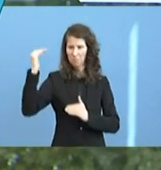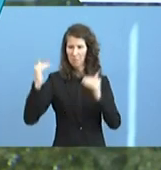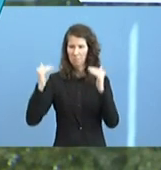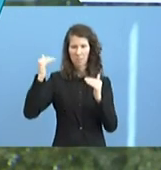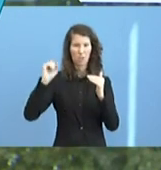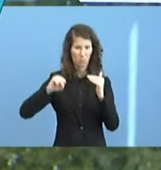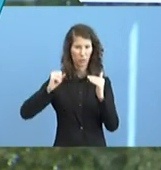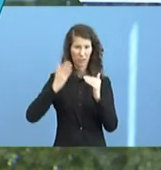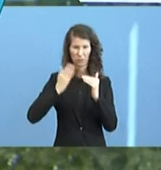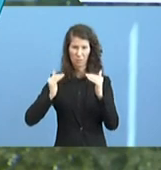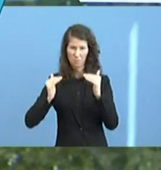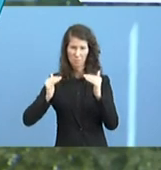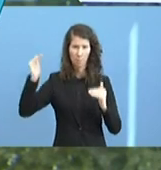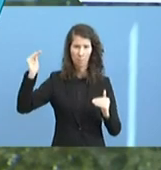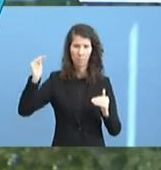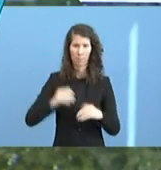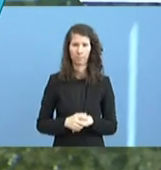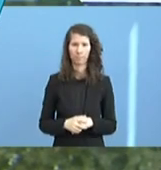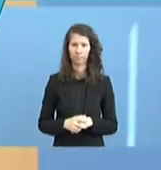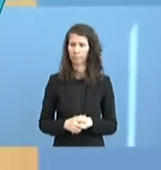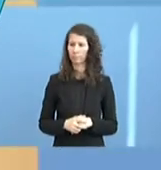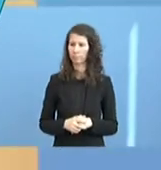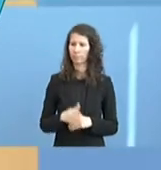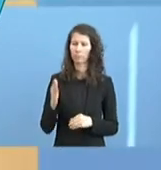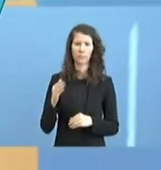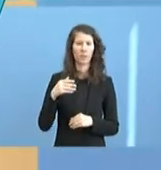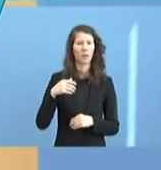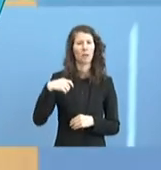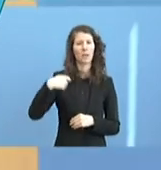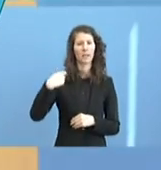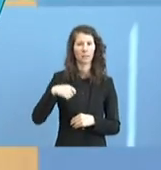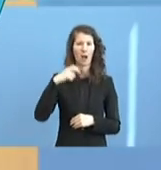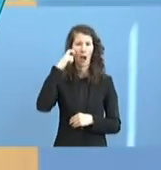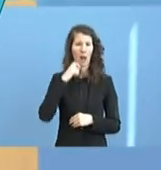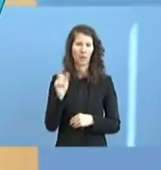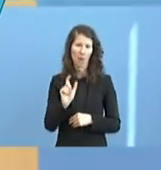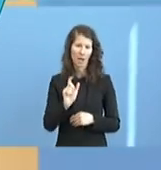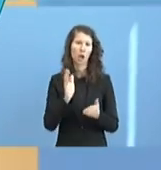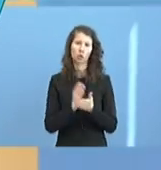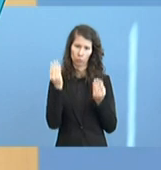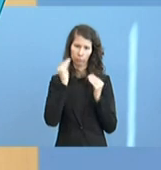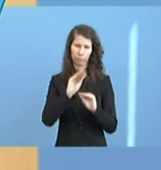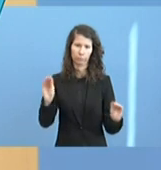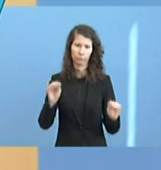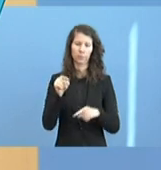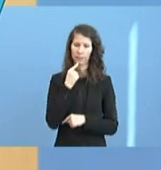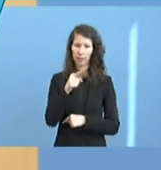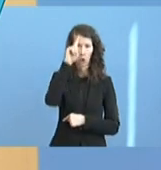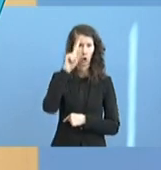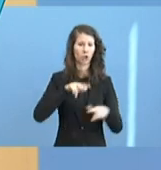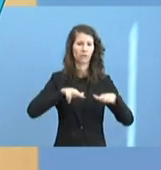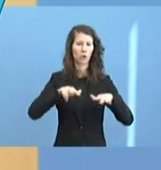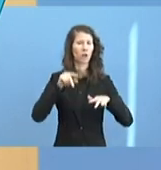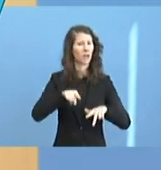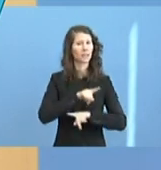geraten könnten? Dazu hat sich Minister Altmaier ja schon geäußert und hat ganz klar gesagt, die deutsche Wirtschaft steht nicht zum Ausverkauf.